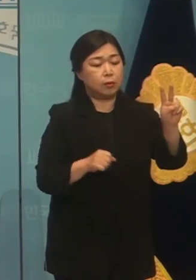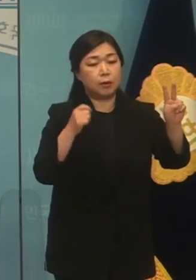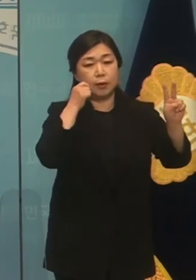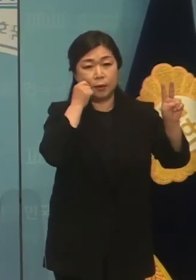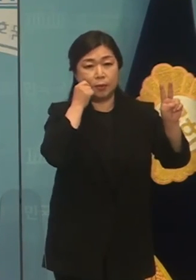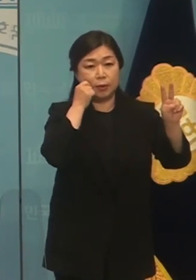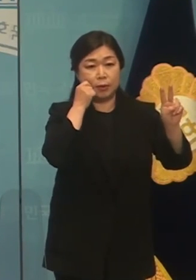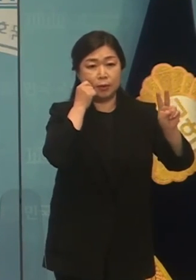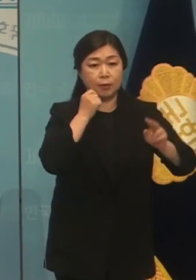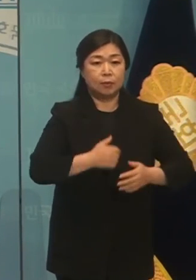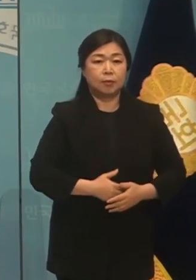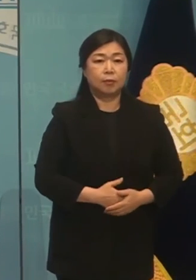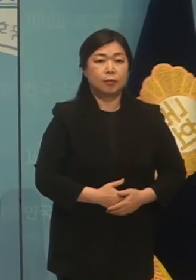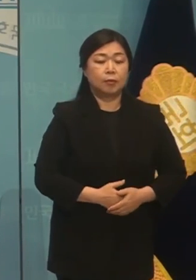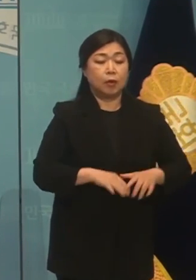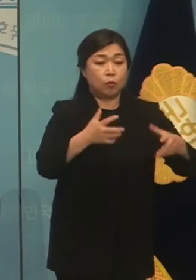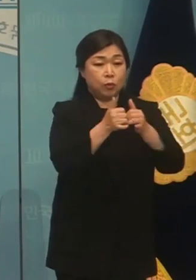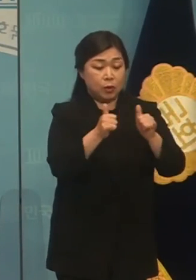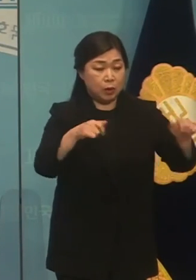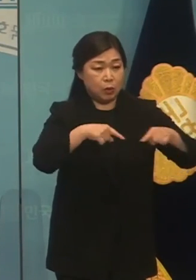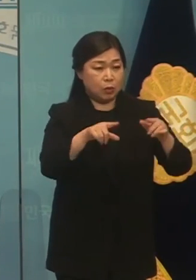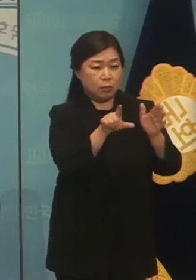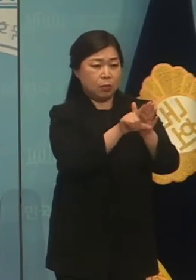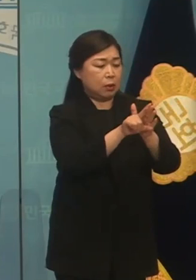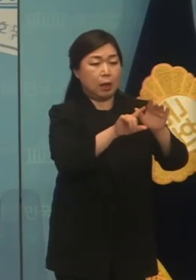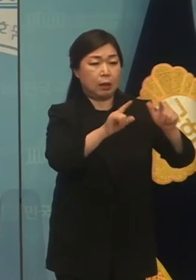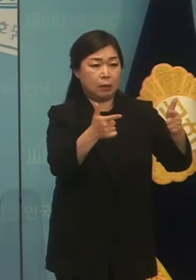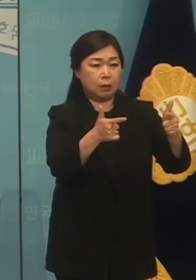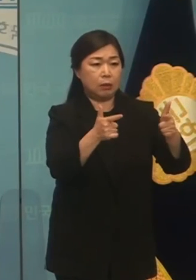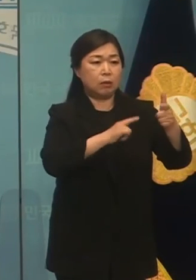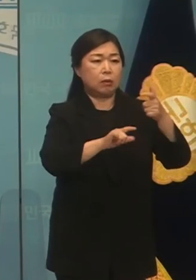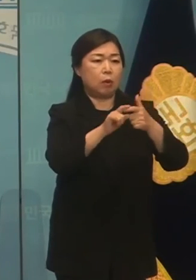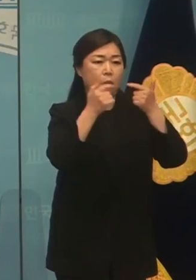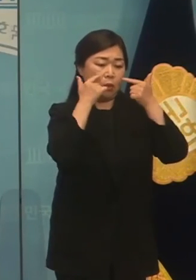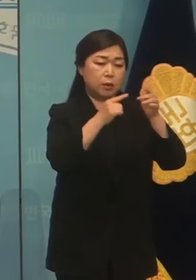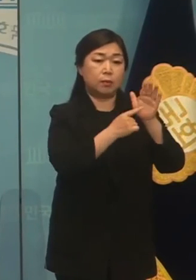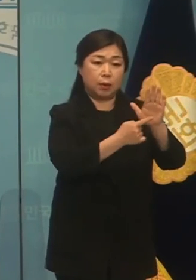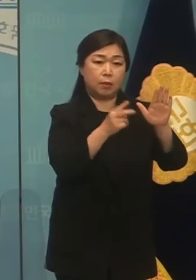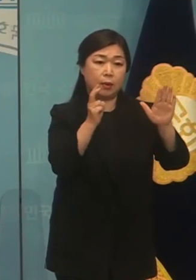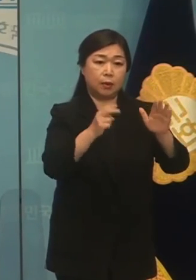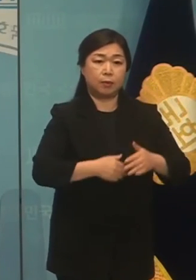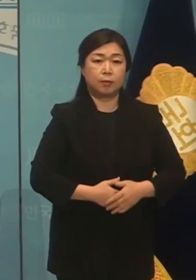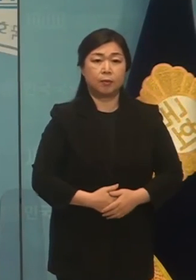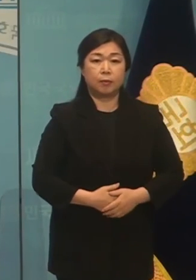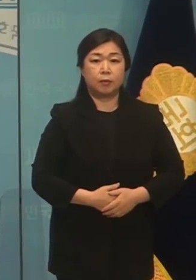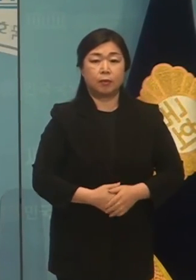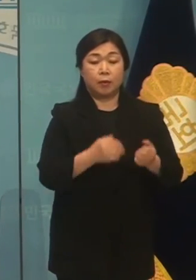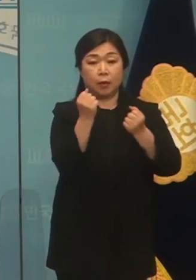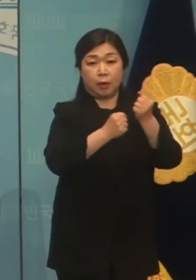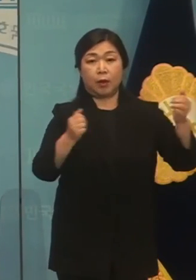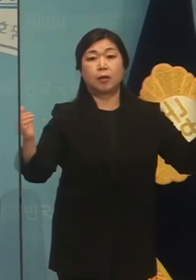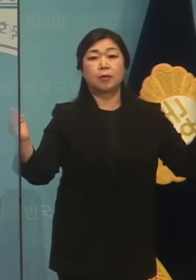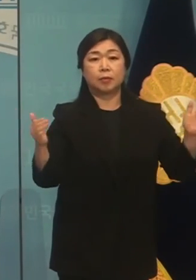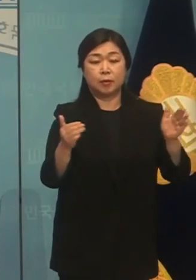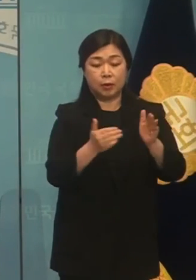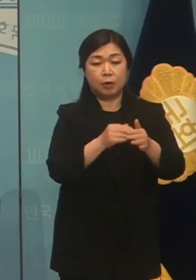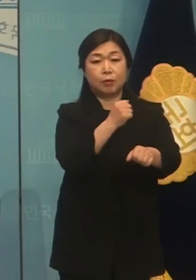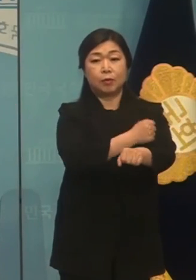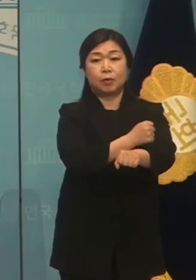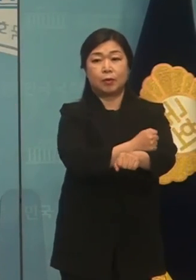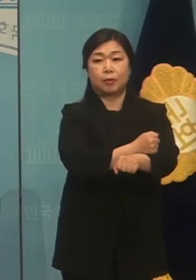내로나물이 국민들의 정치 불신을 키우고 있음을 직시하기 바랍니다. 네, 그리핑 마치겠습니다.